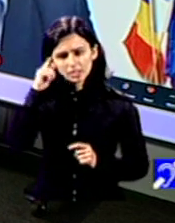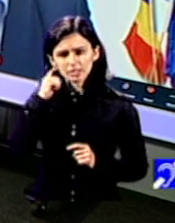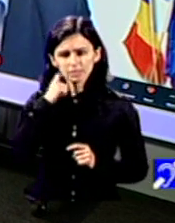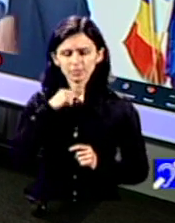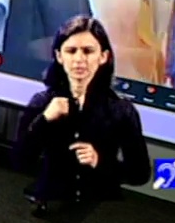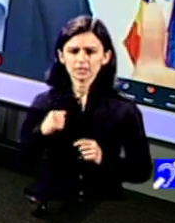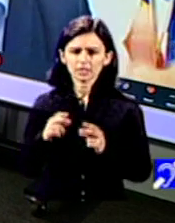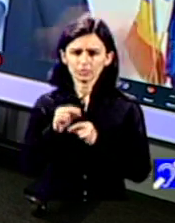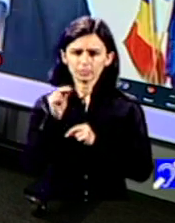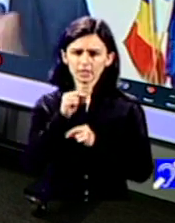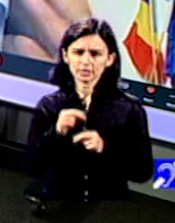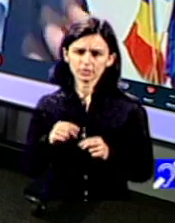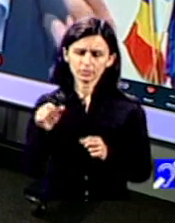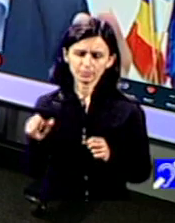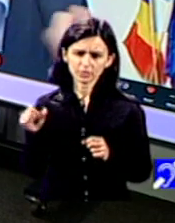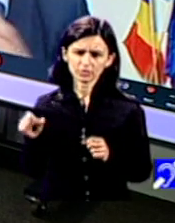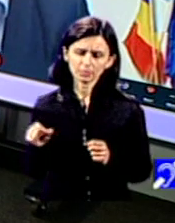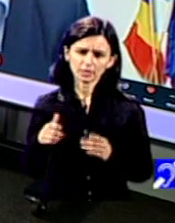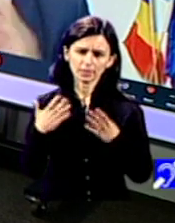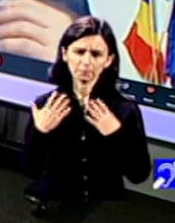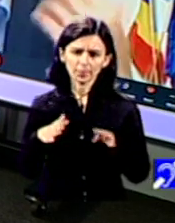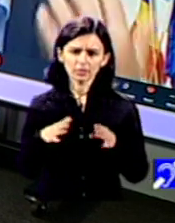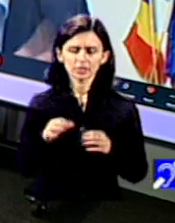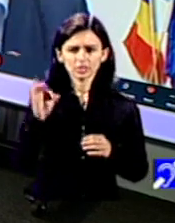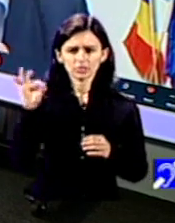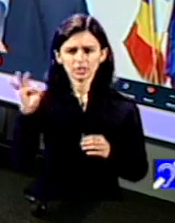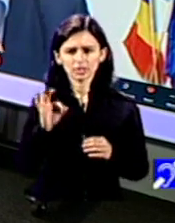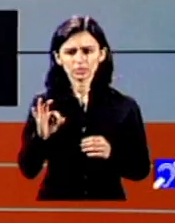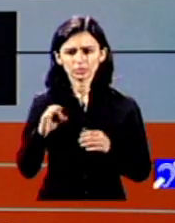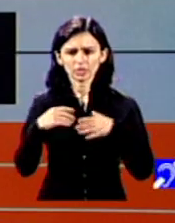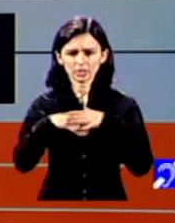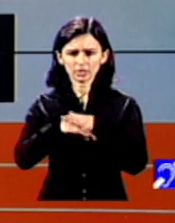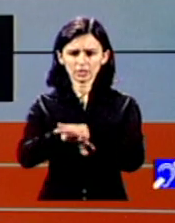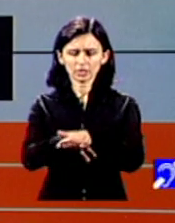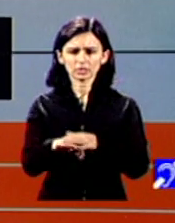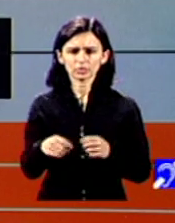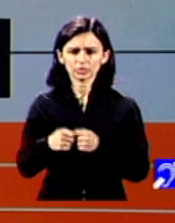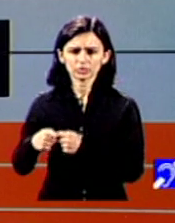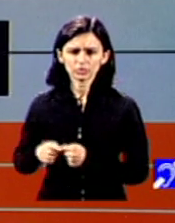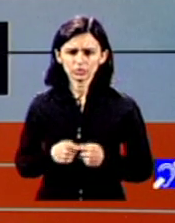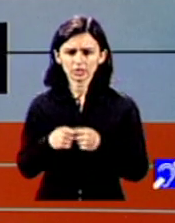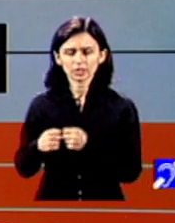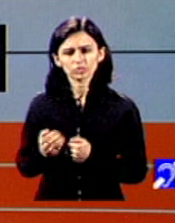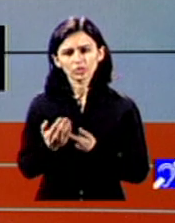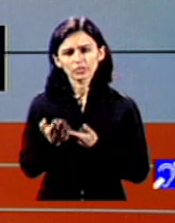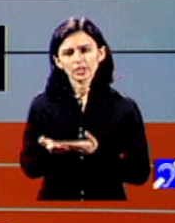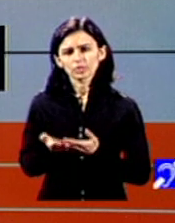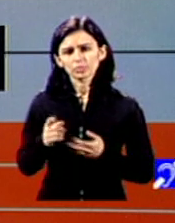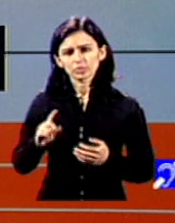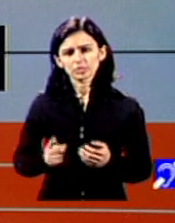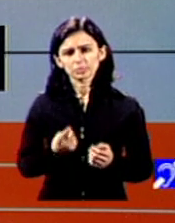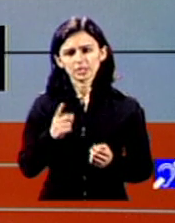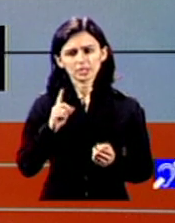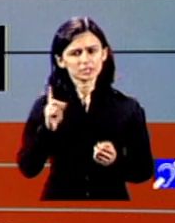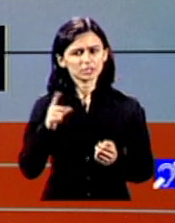știu până la 80-90% integrând-o în societate sau dându-i posibilitatea să nu mai fie dependentă de un ajutor